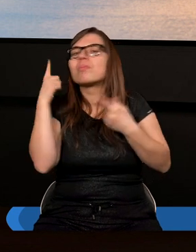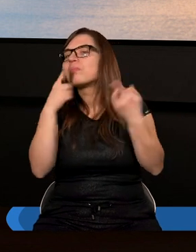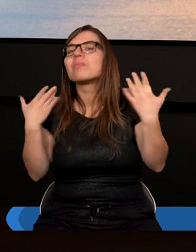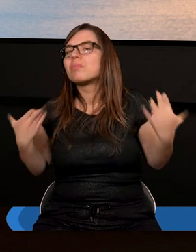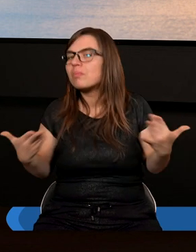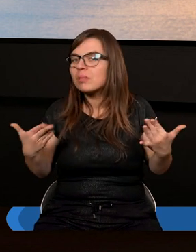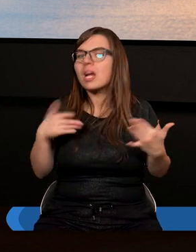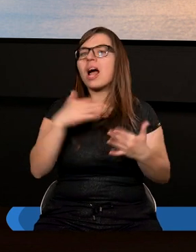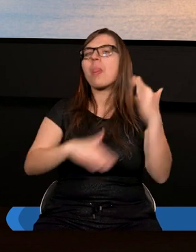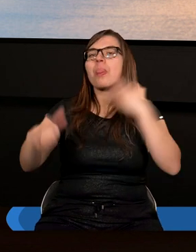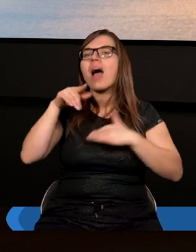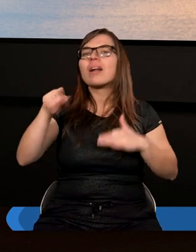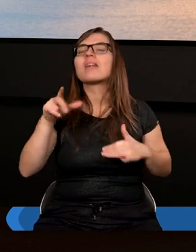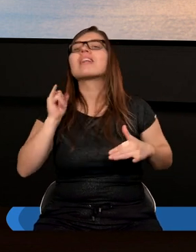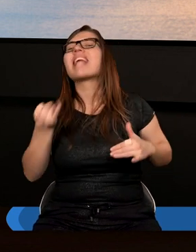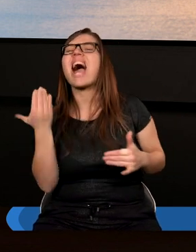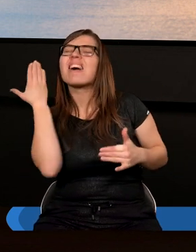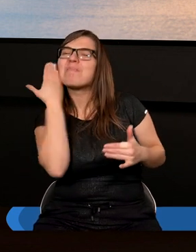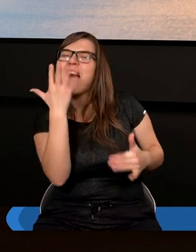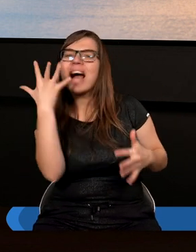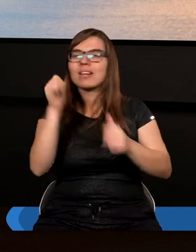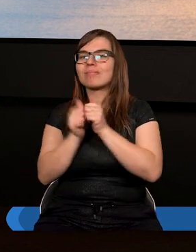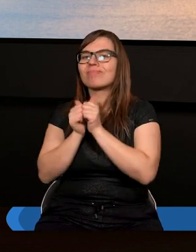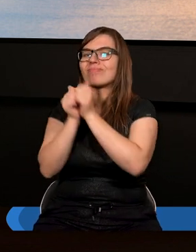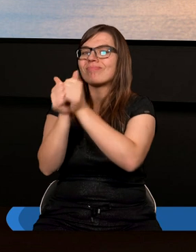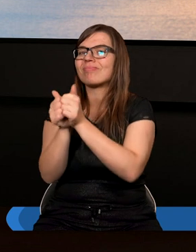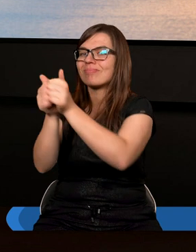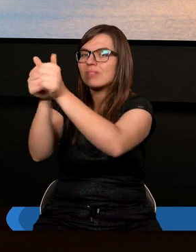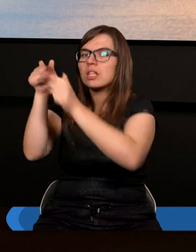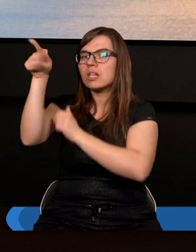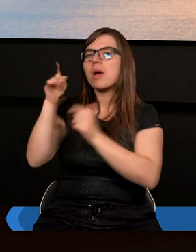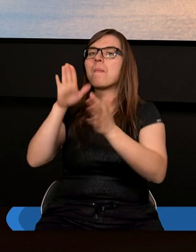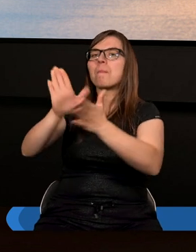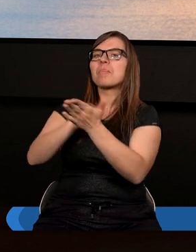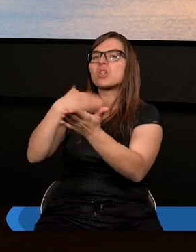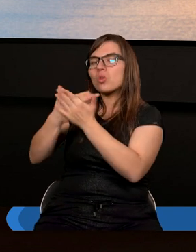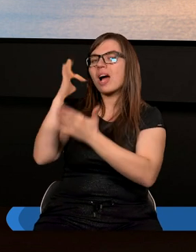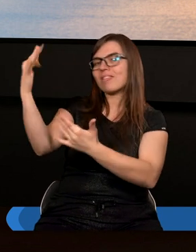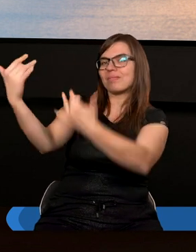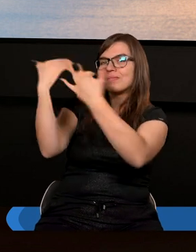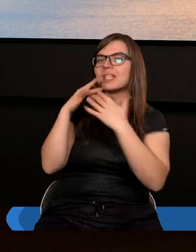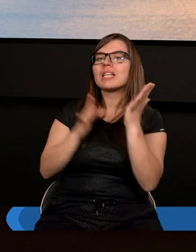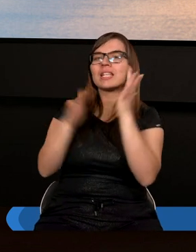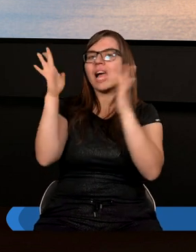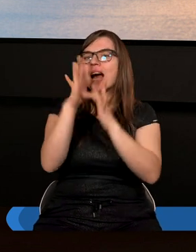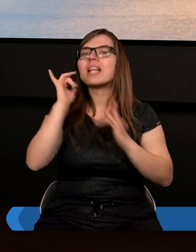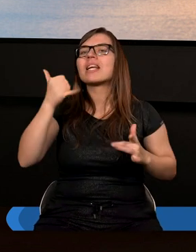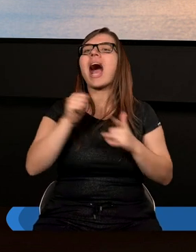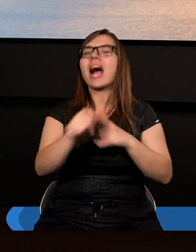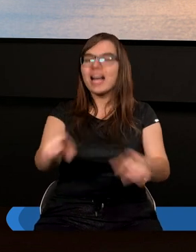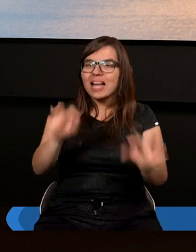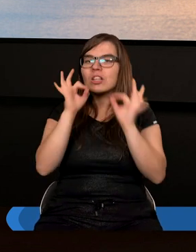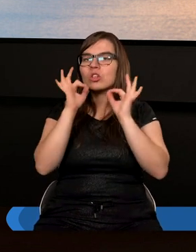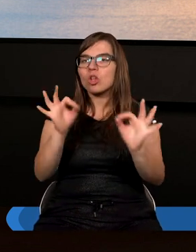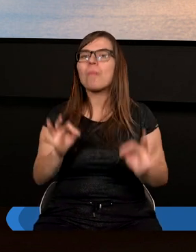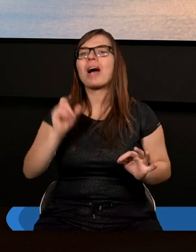jak bardzo chcemy iść za przykładem tego, który pokazał nam, jaka jest droga, jaka jest